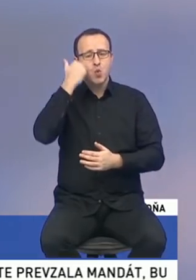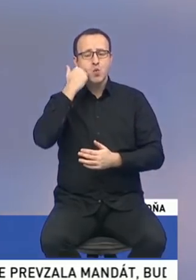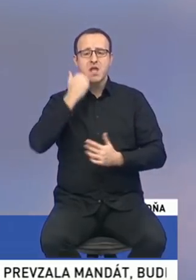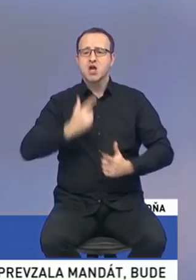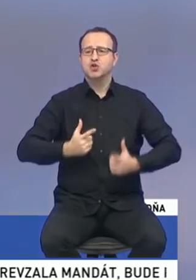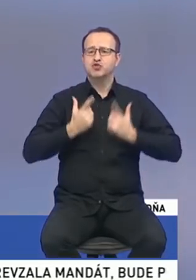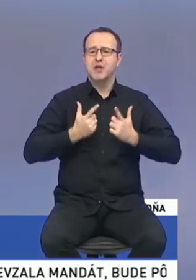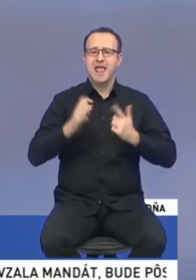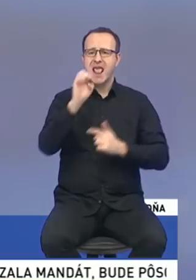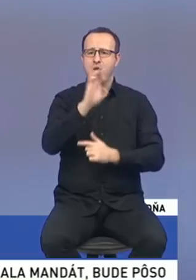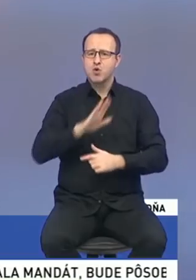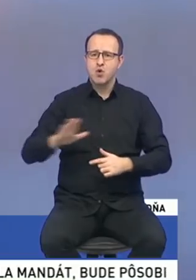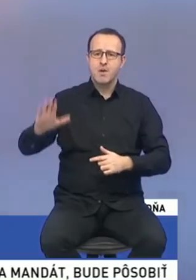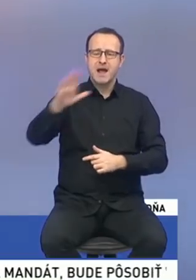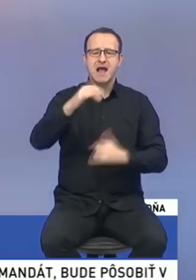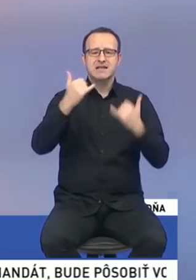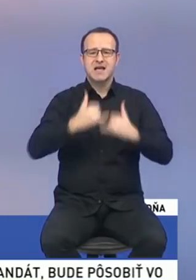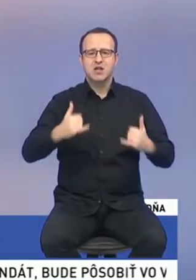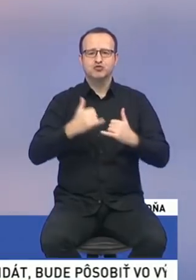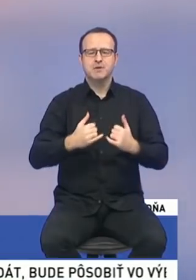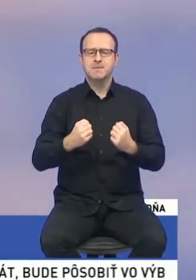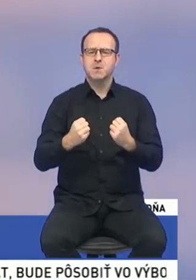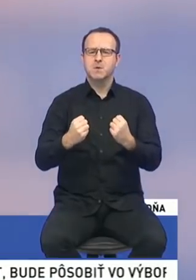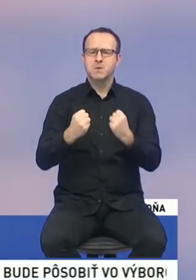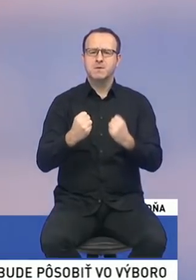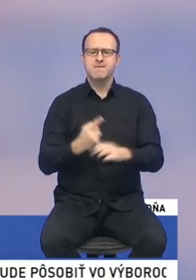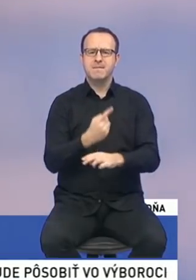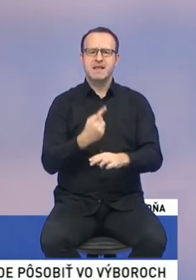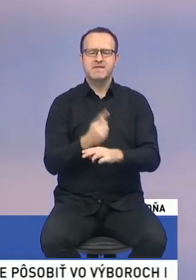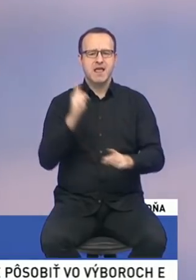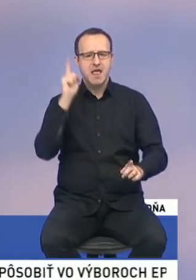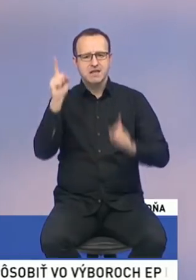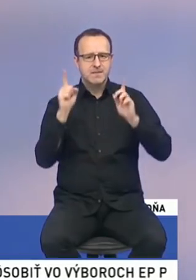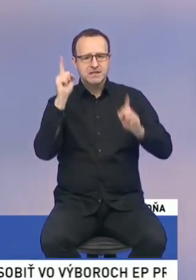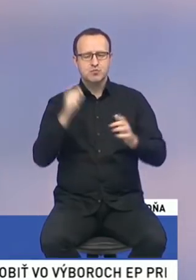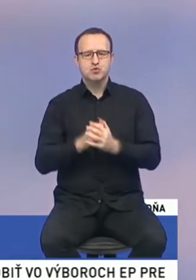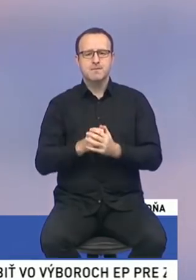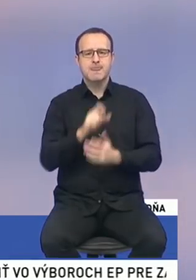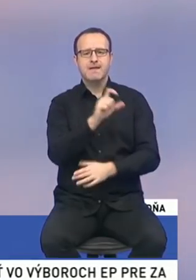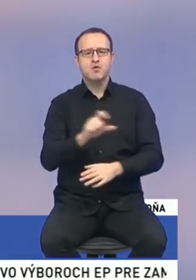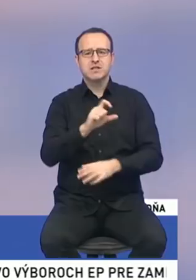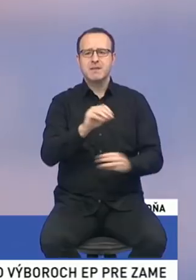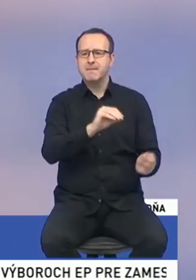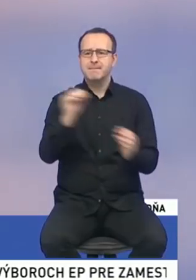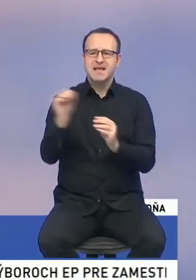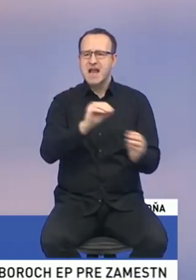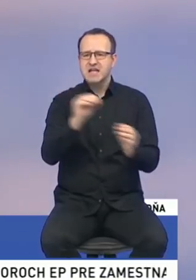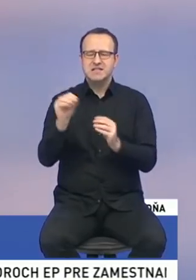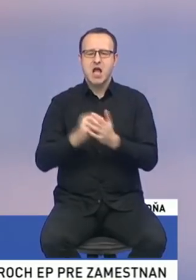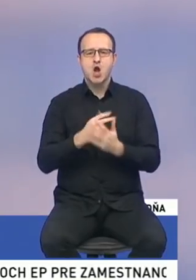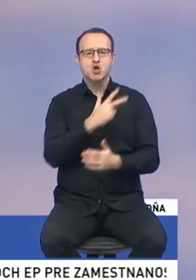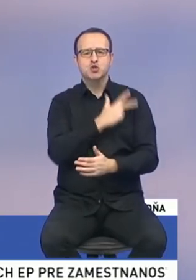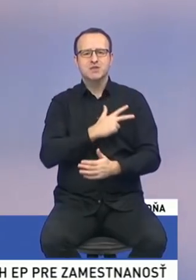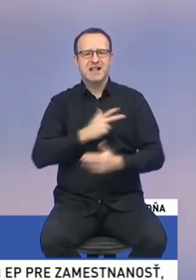Európy a žijú v zahraničí, sú skutočne silne ovplyvnení či už extrémizmom, či už dôsledkami migračných vln, či už sociálnymi